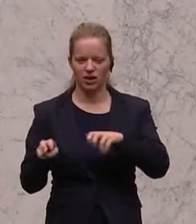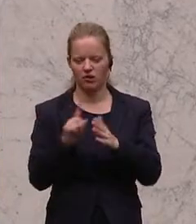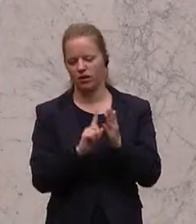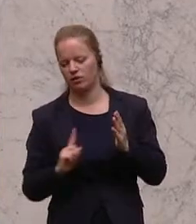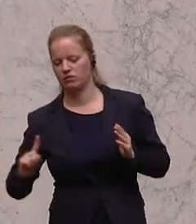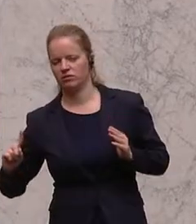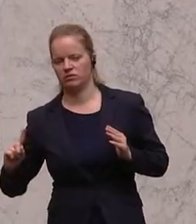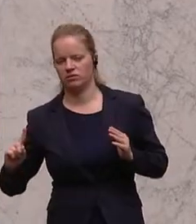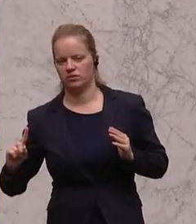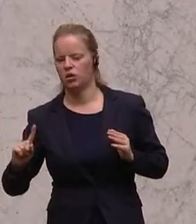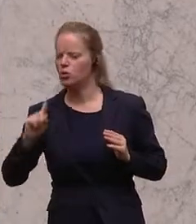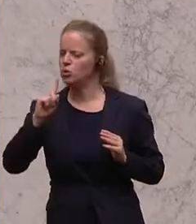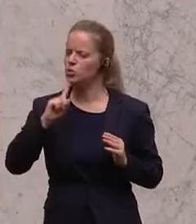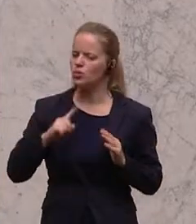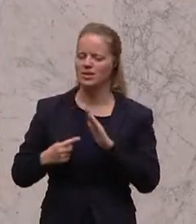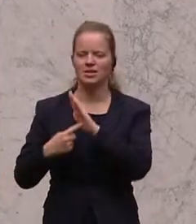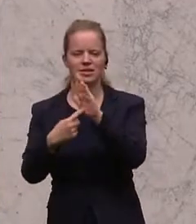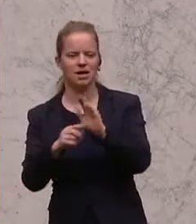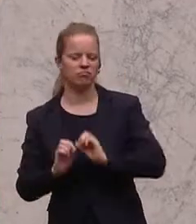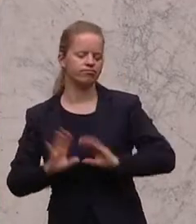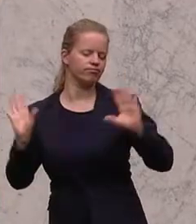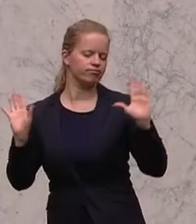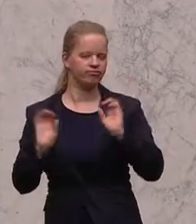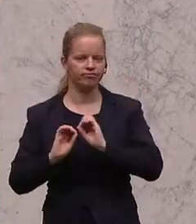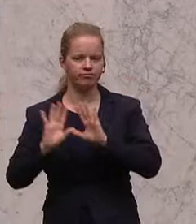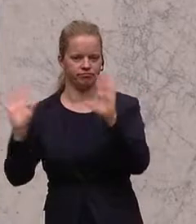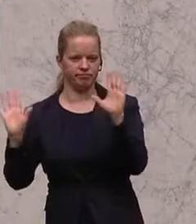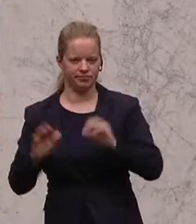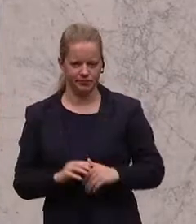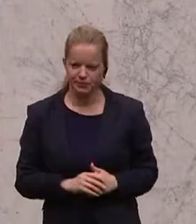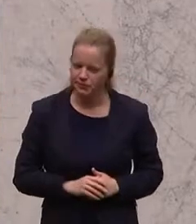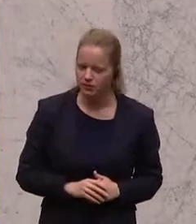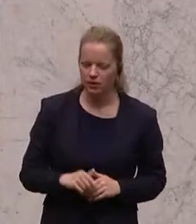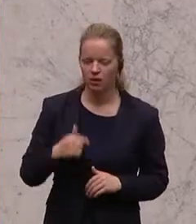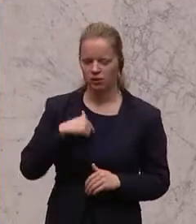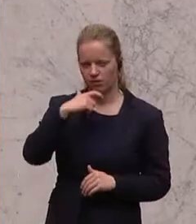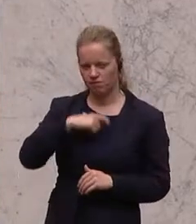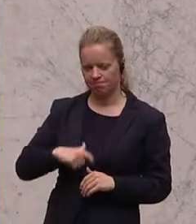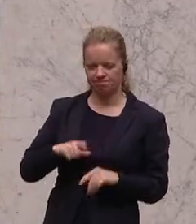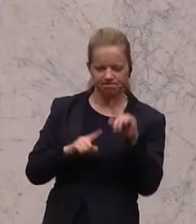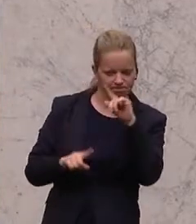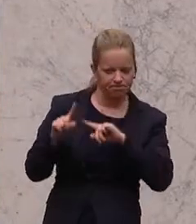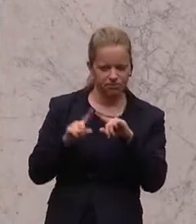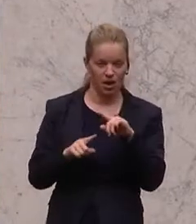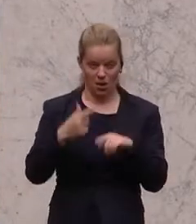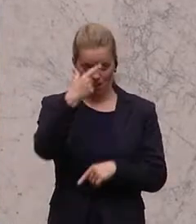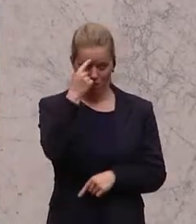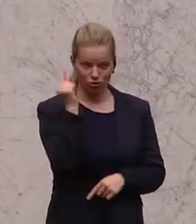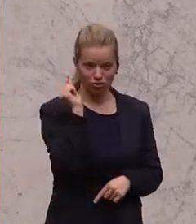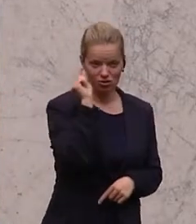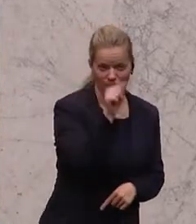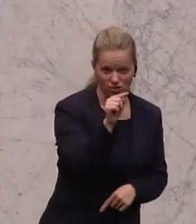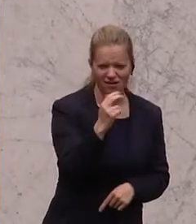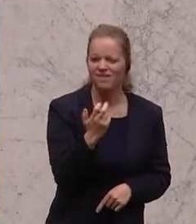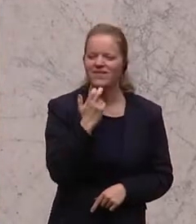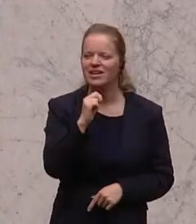mehr aufs Inszenieren verlegt. Und ich persönlich gehe davon aus, dass die Menschen draußen, die wollen keine